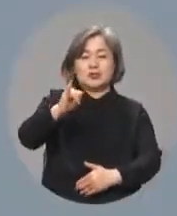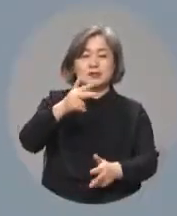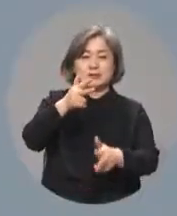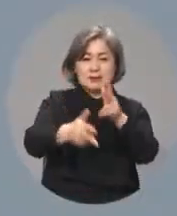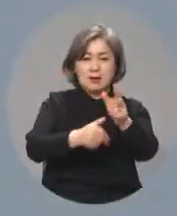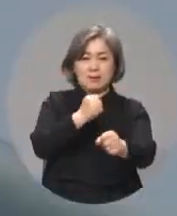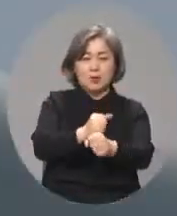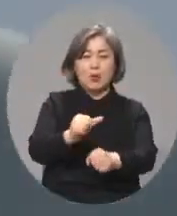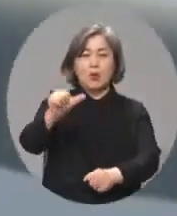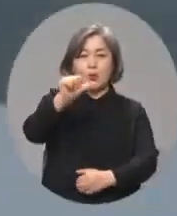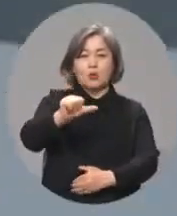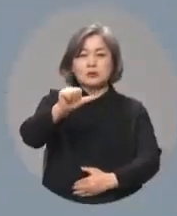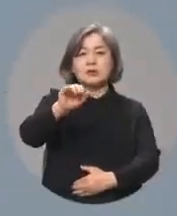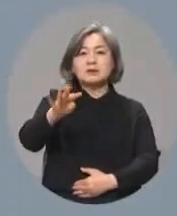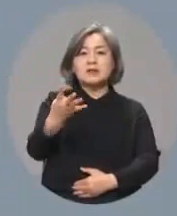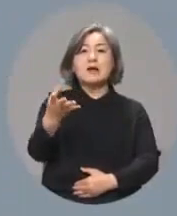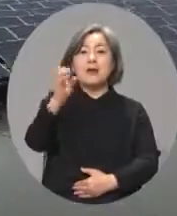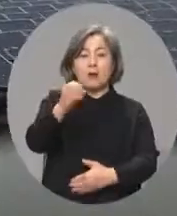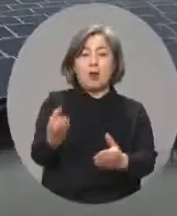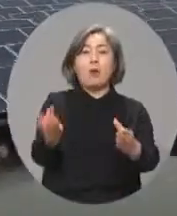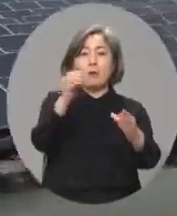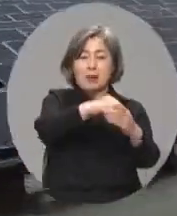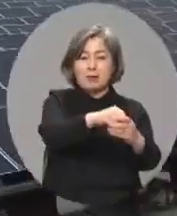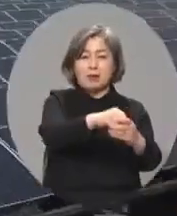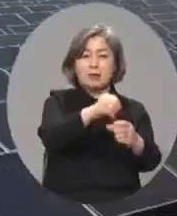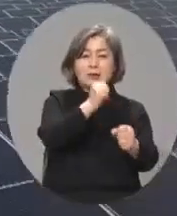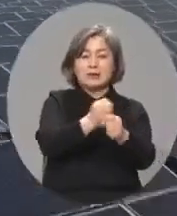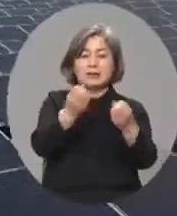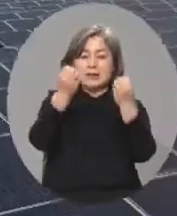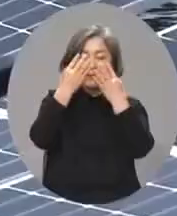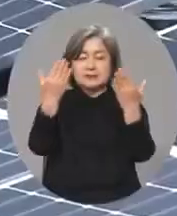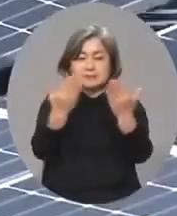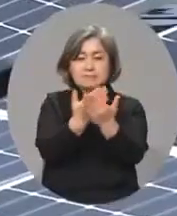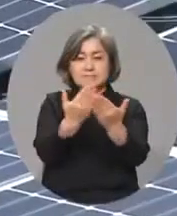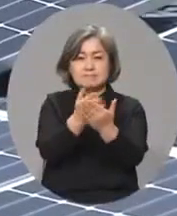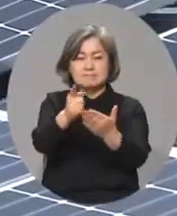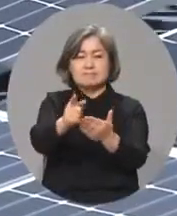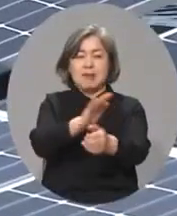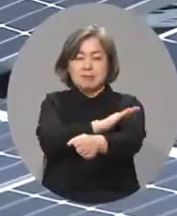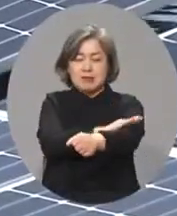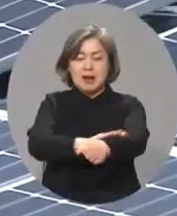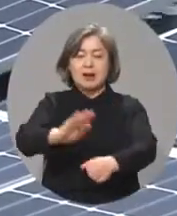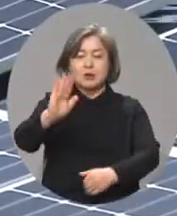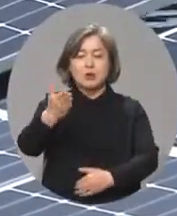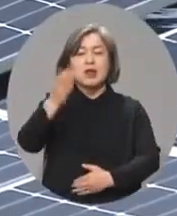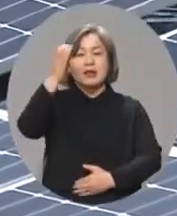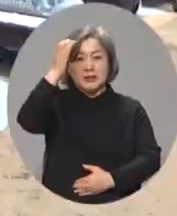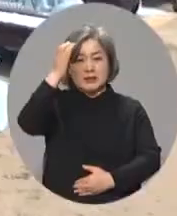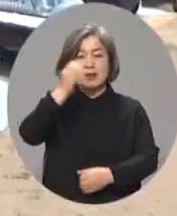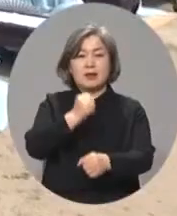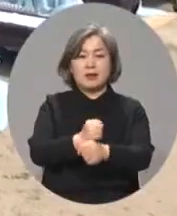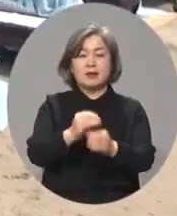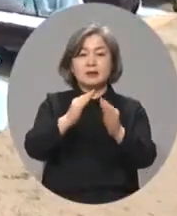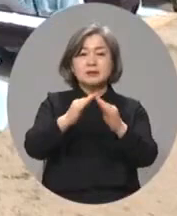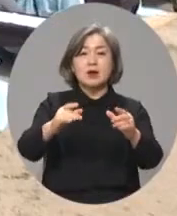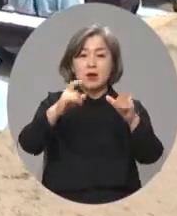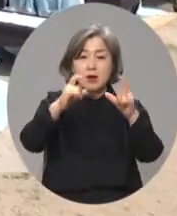5천4백여억 원이 반영돼 신성장산업 구축이 탄력을 받게 됐습니다. 또